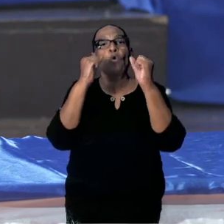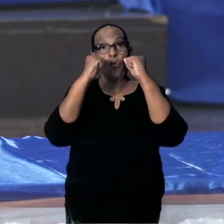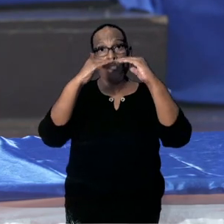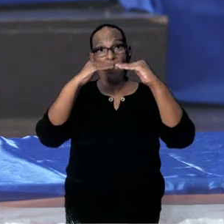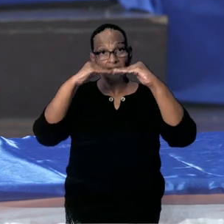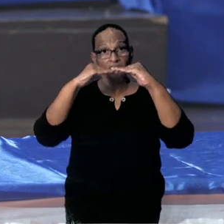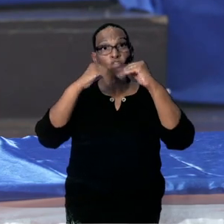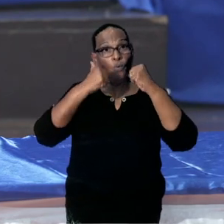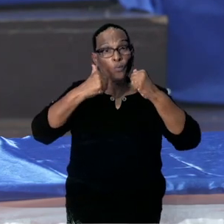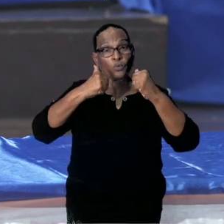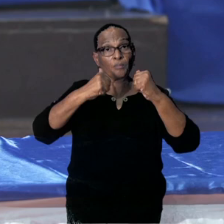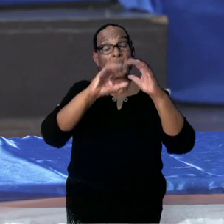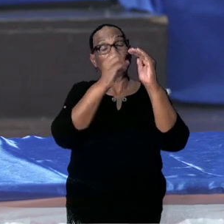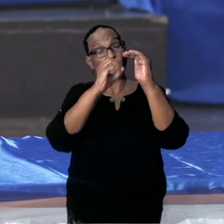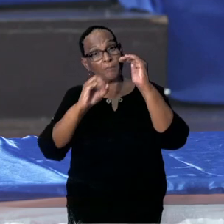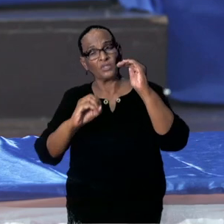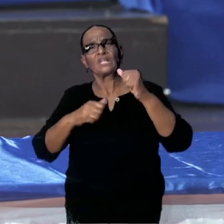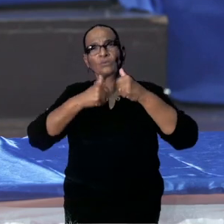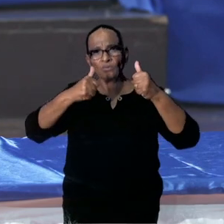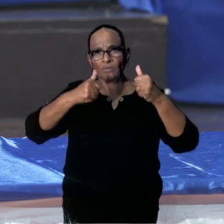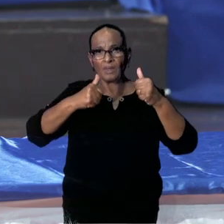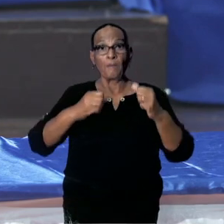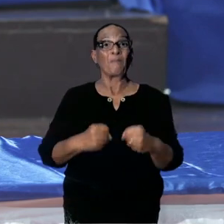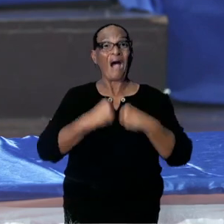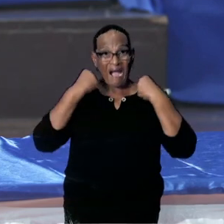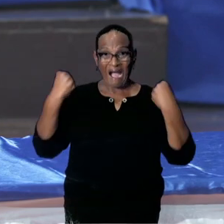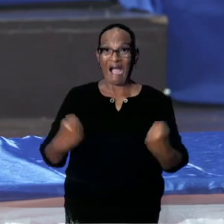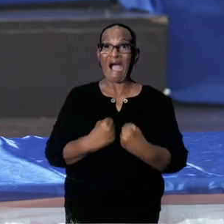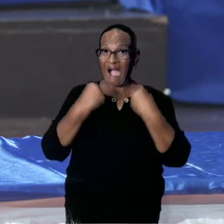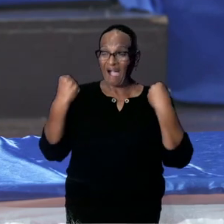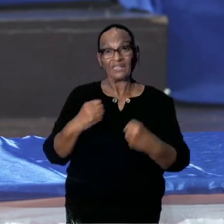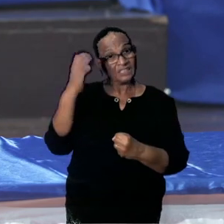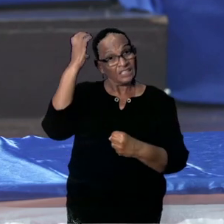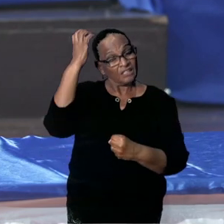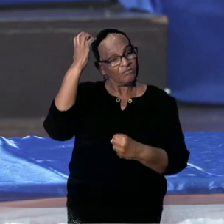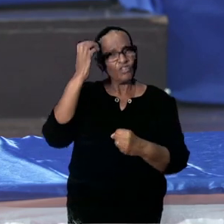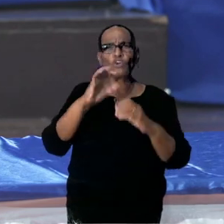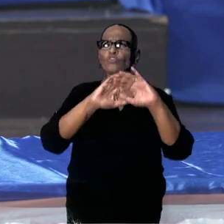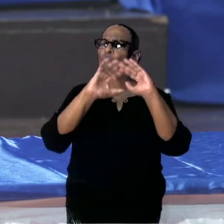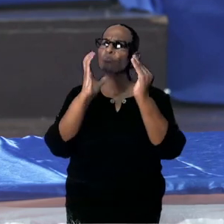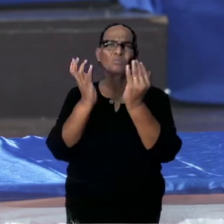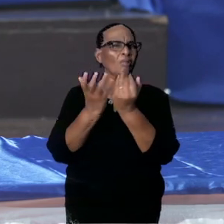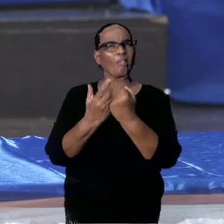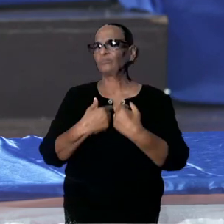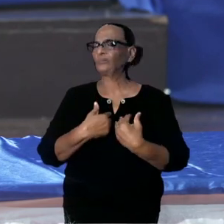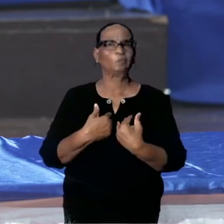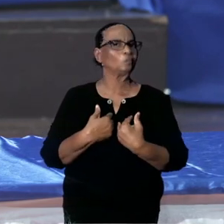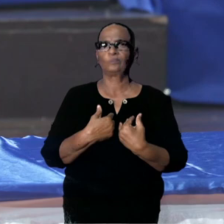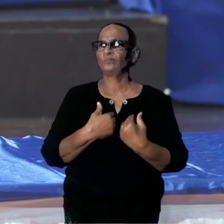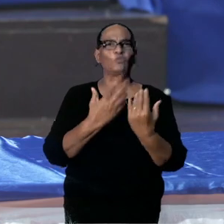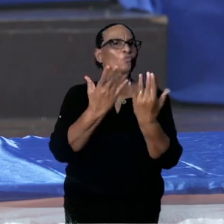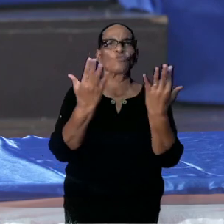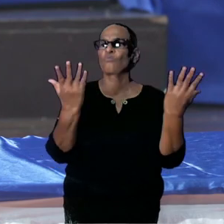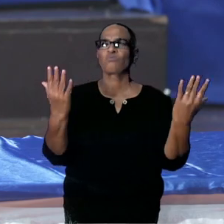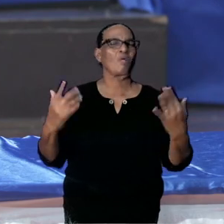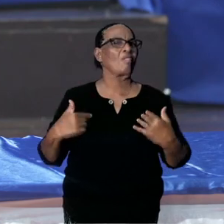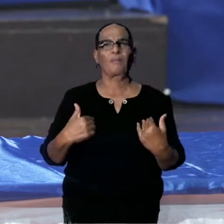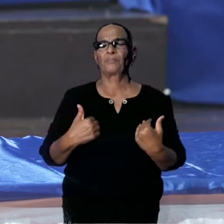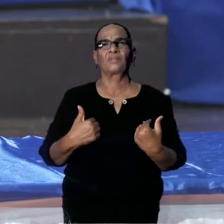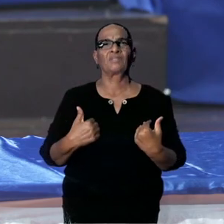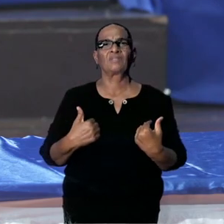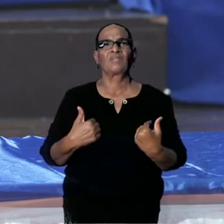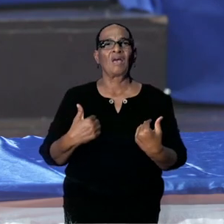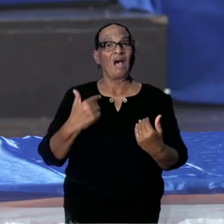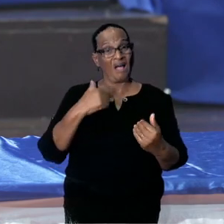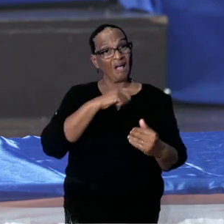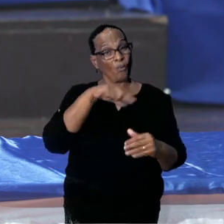procent bezetting, et cetera. Maar de actieve kiezen zelf, totaal, geeft ons geen beeld over de verschillende instellingen. Wij, wanneer